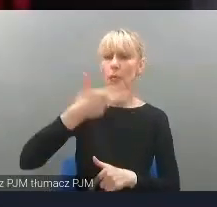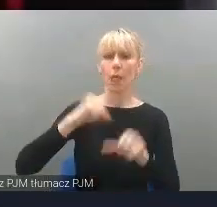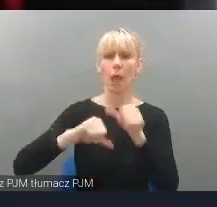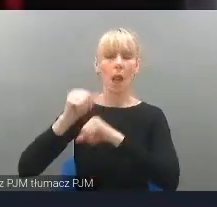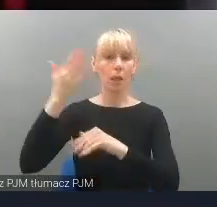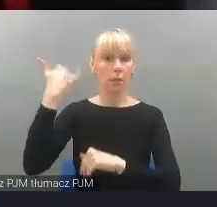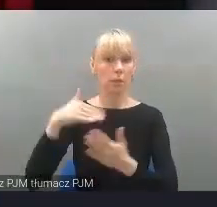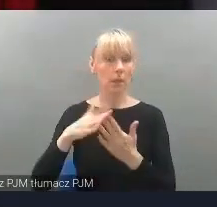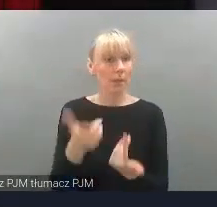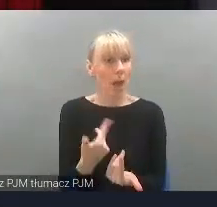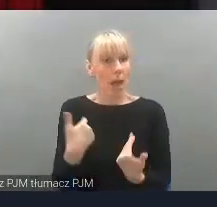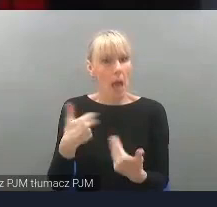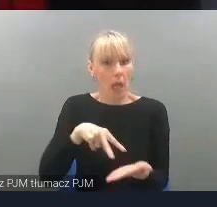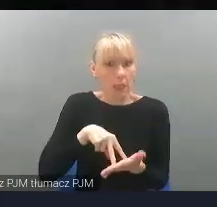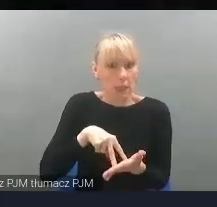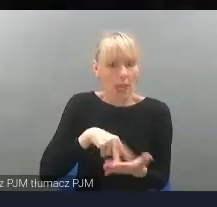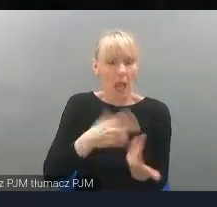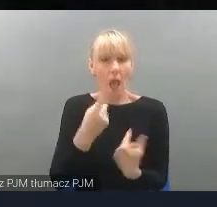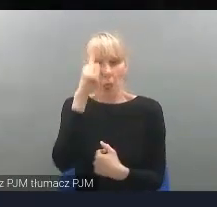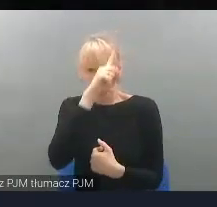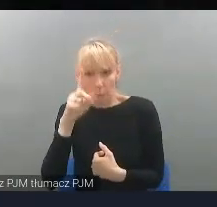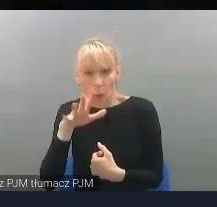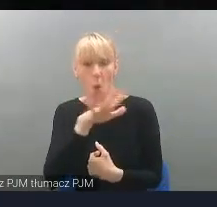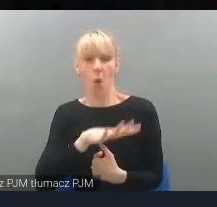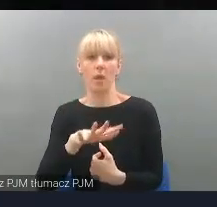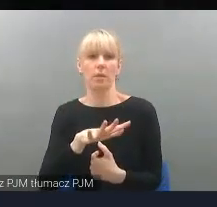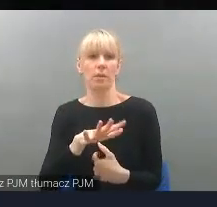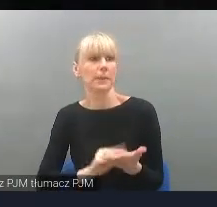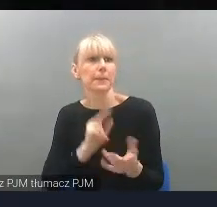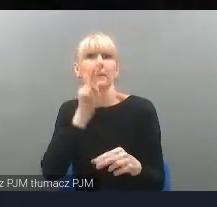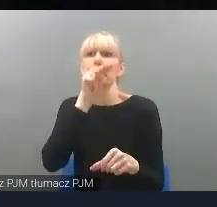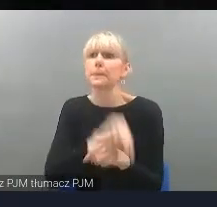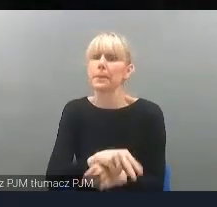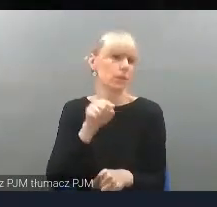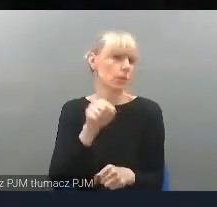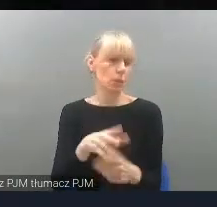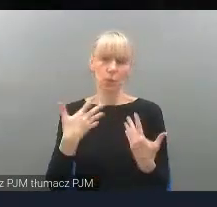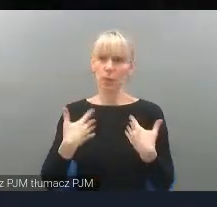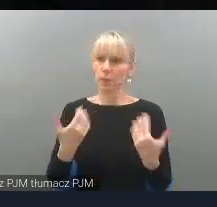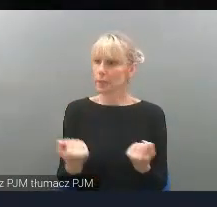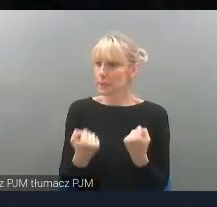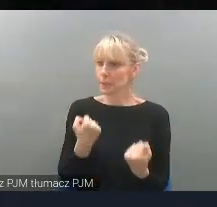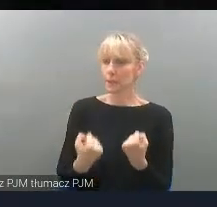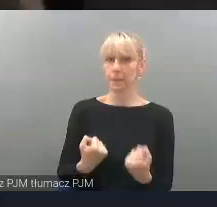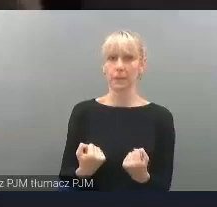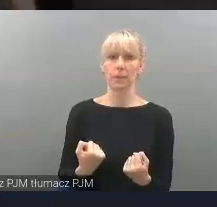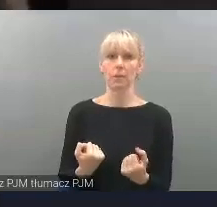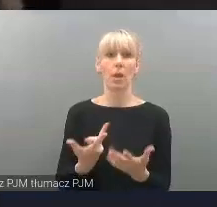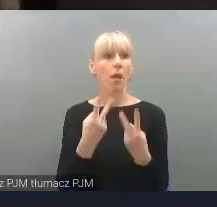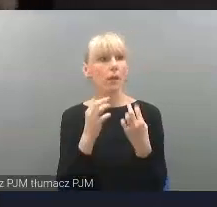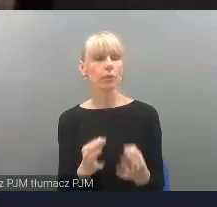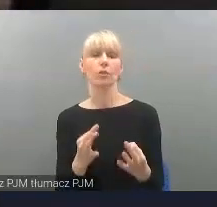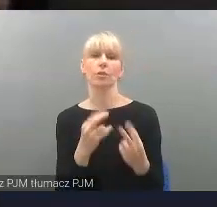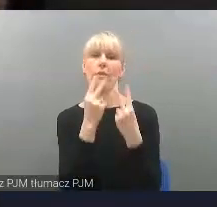które miały lęk społeczny, które miały trudność skorzystania z instytucji publicznych, my to dostrzegamy w